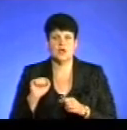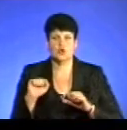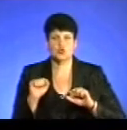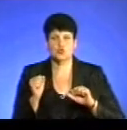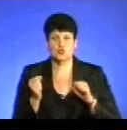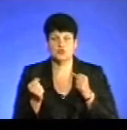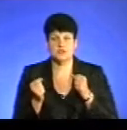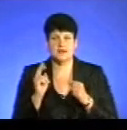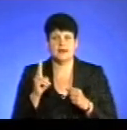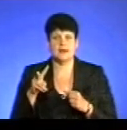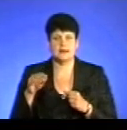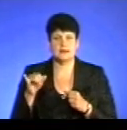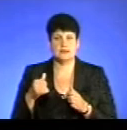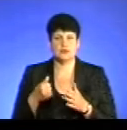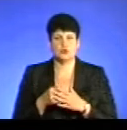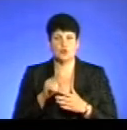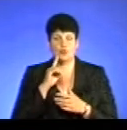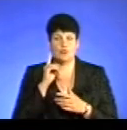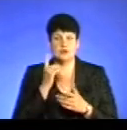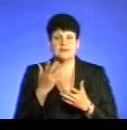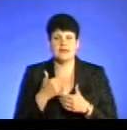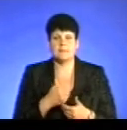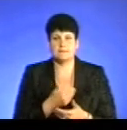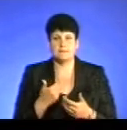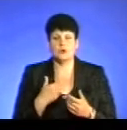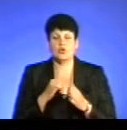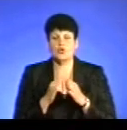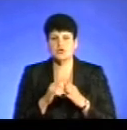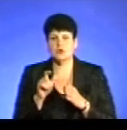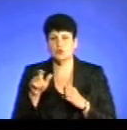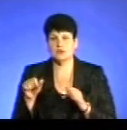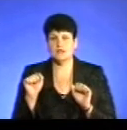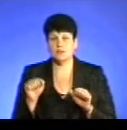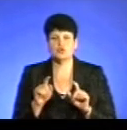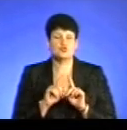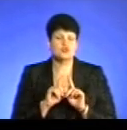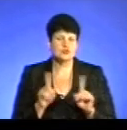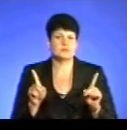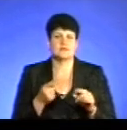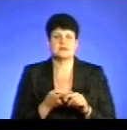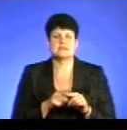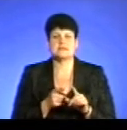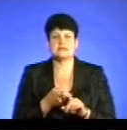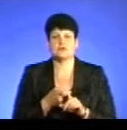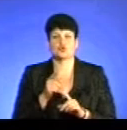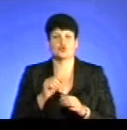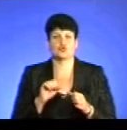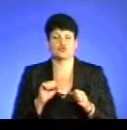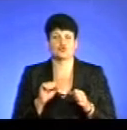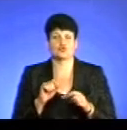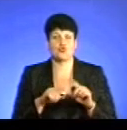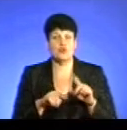клініка до молоді», де кожна людина може, особливо це стосується родичів, вони можуть